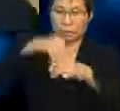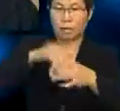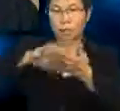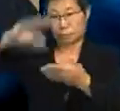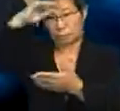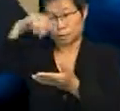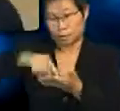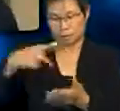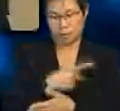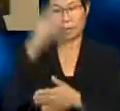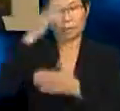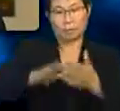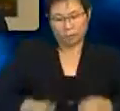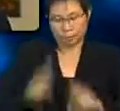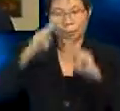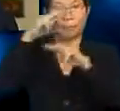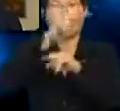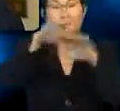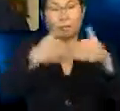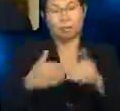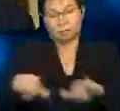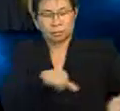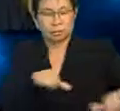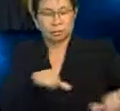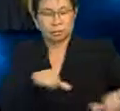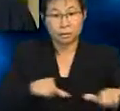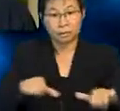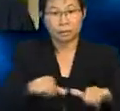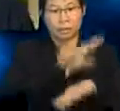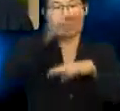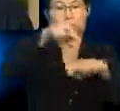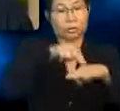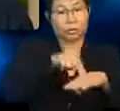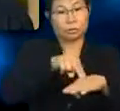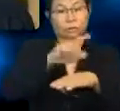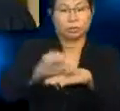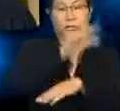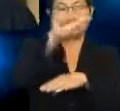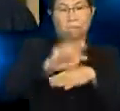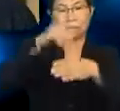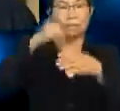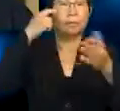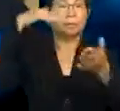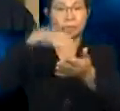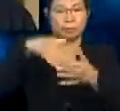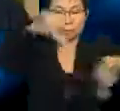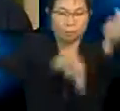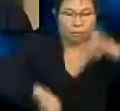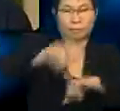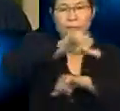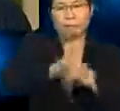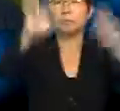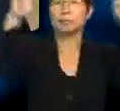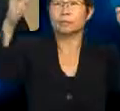ini, kita akan berpeluang menyaksikan bagaimana kecerdasan naturalis digunakan dalam mata pelajaran sains yang